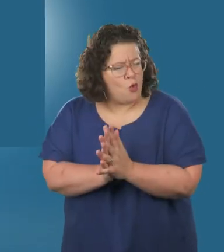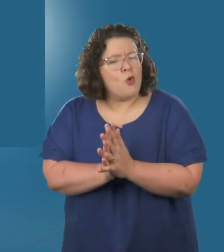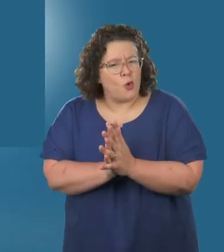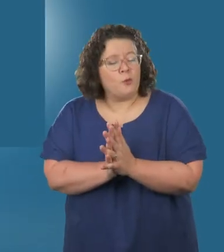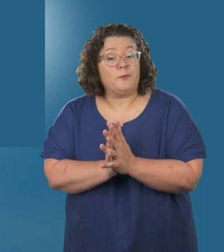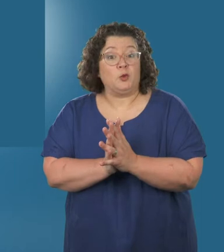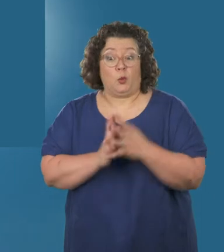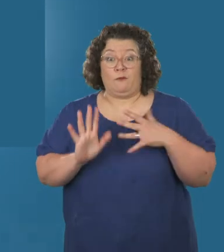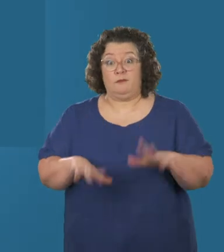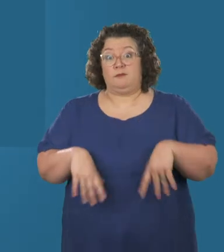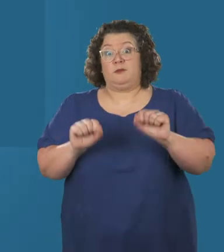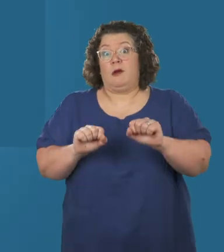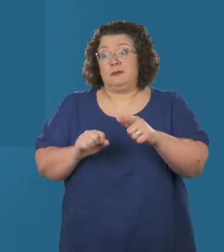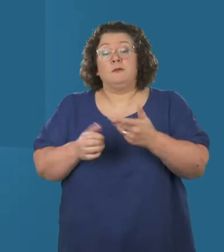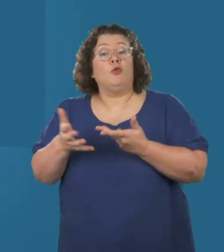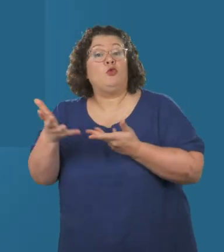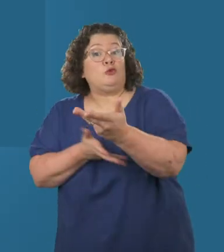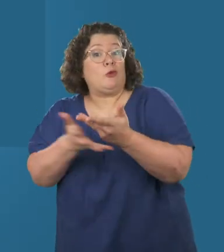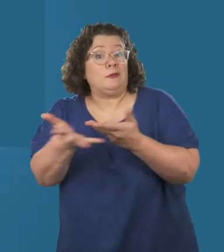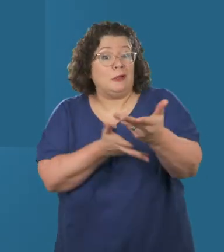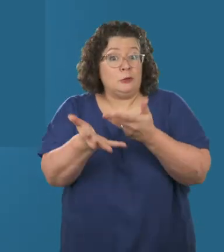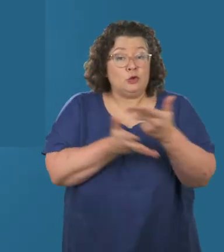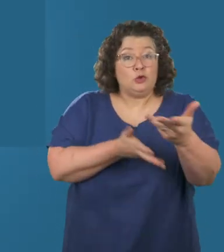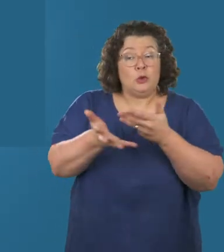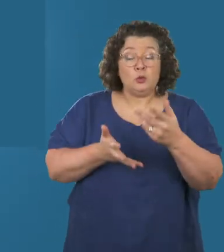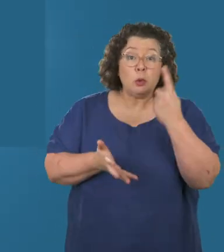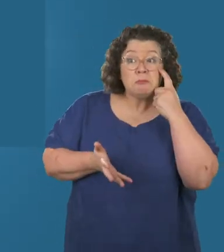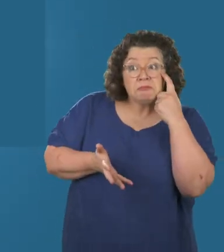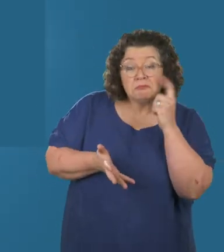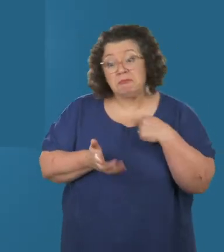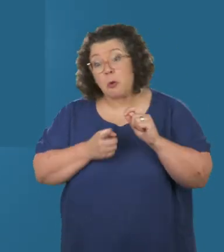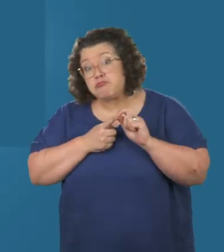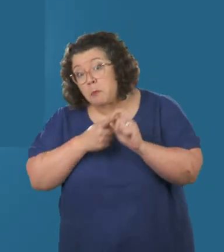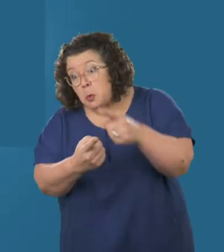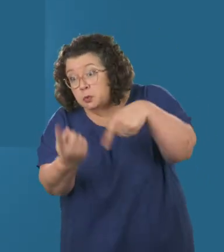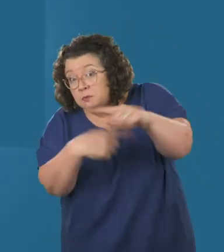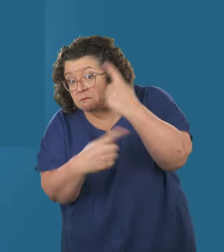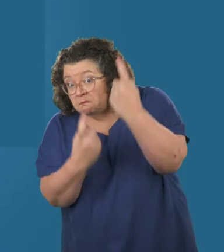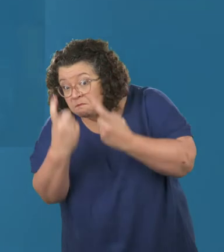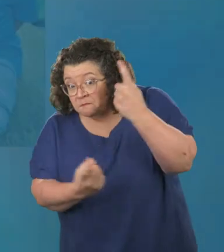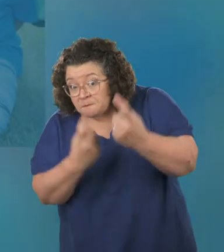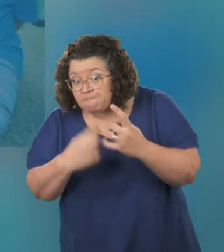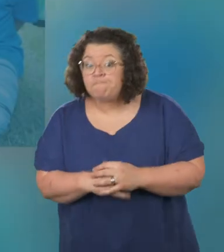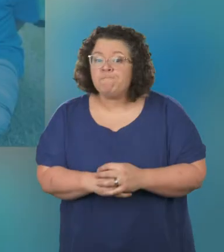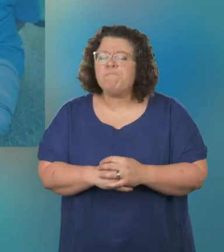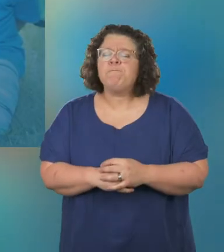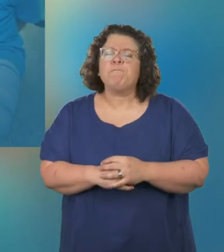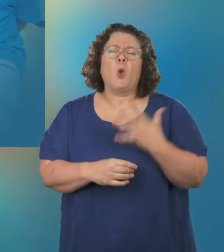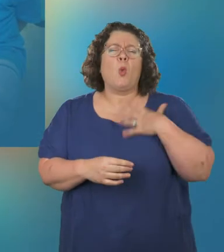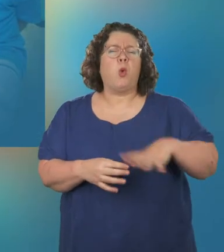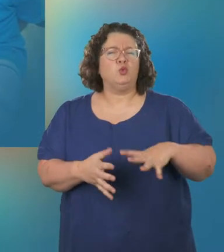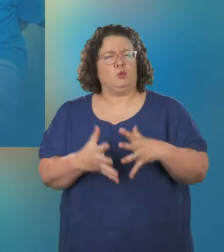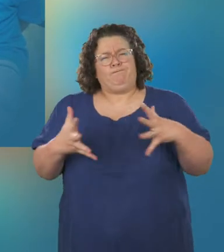newid i'r gyfraith. Rydym ni wedi hoeddu ymgynghoriad i baratoi'r ffordd. Fel rhan o brosiect